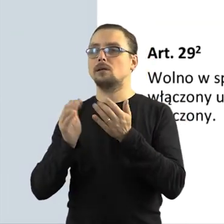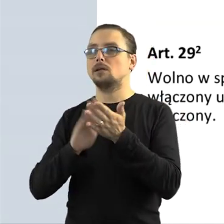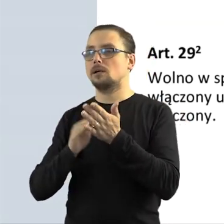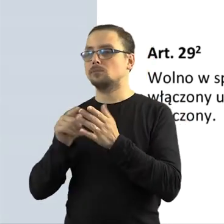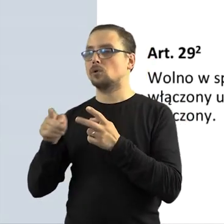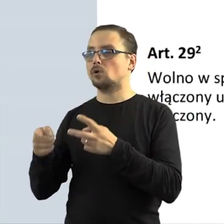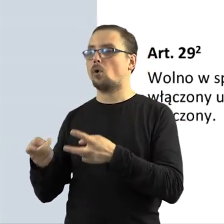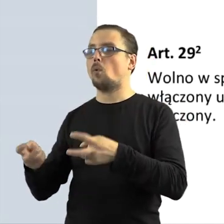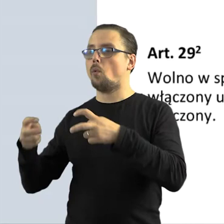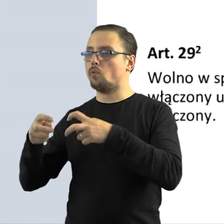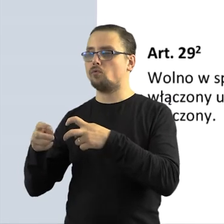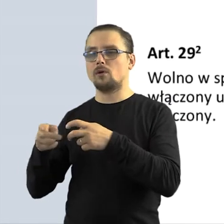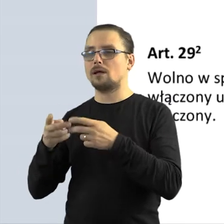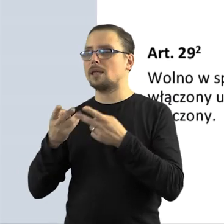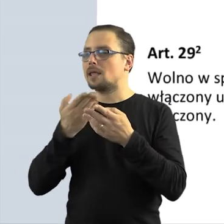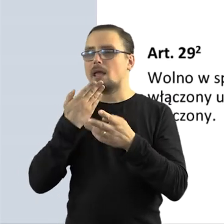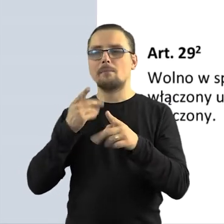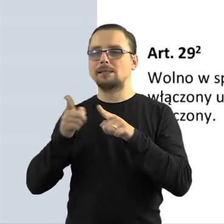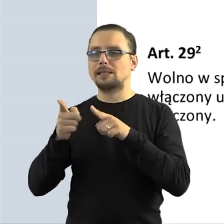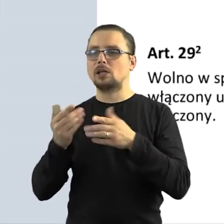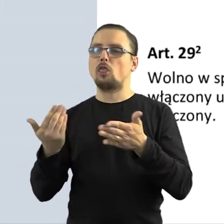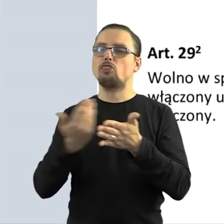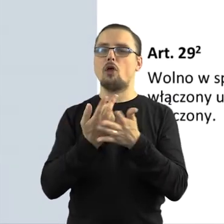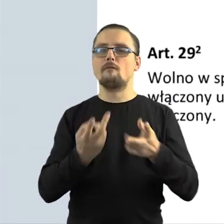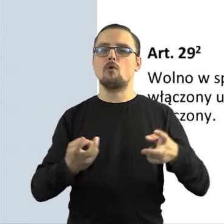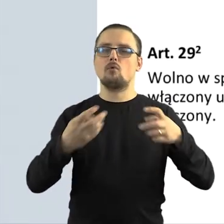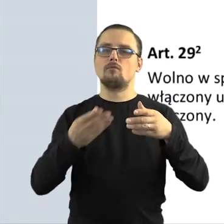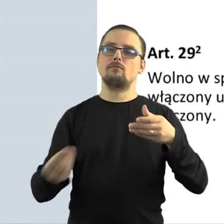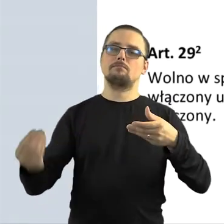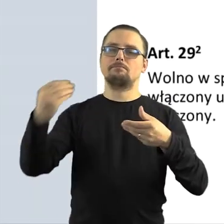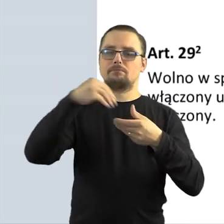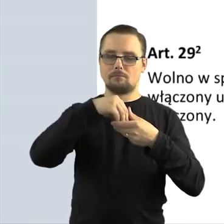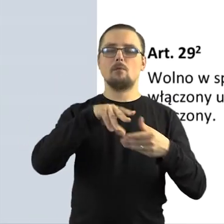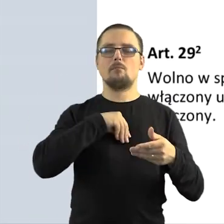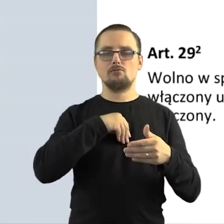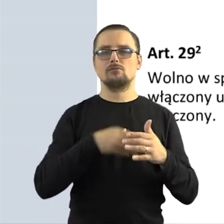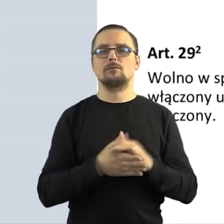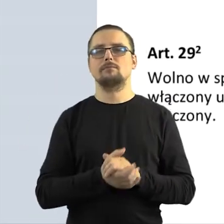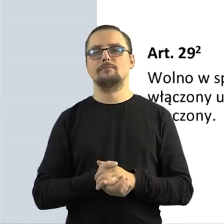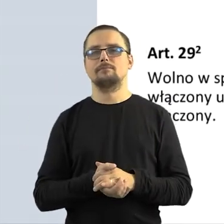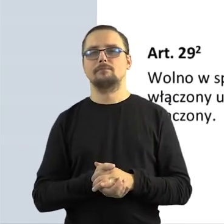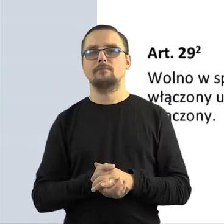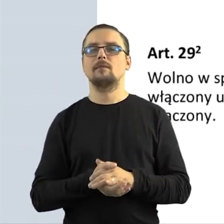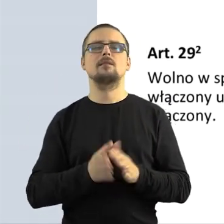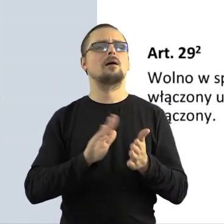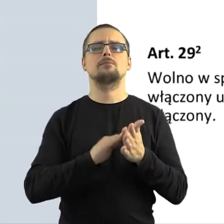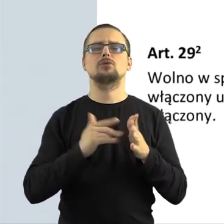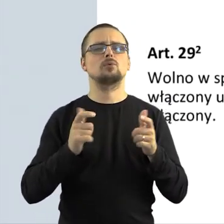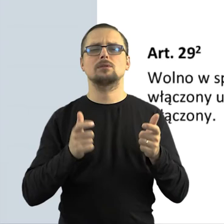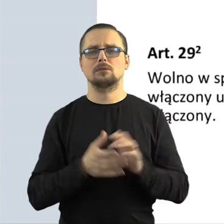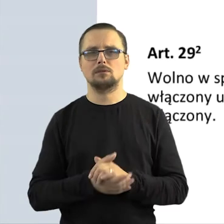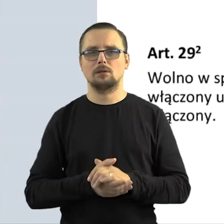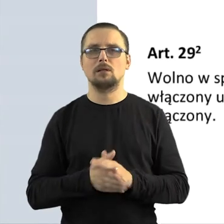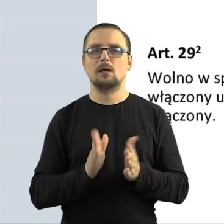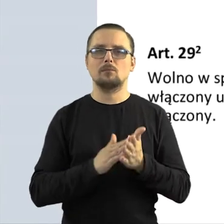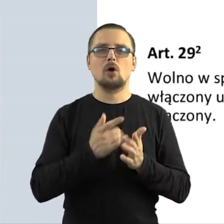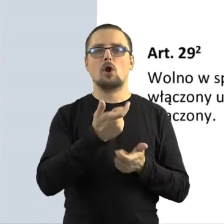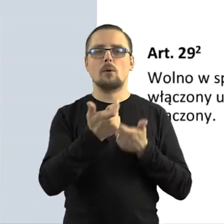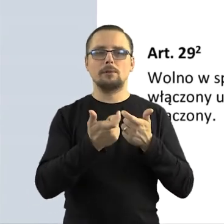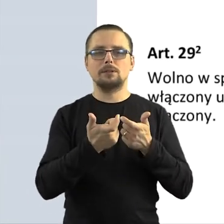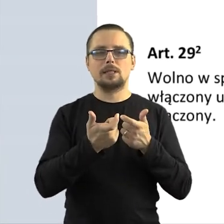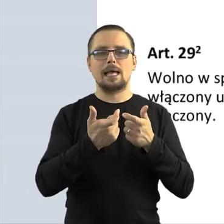utworu, do którego został włączony. Jak Państwo widzą, aż się uśmiecham jak to czytam. Chodzi tu o to, że na przykład robią Państwo